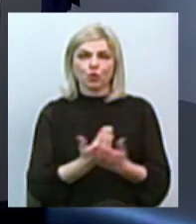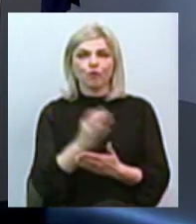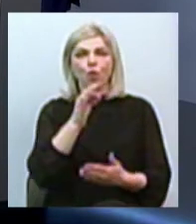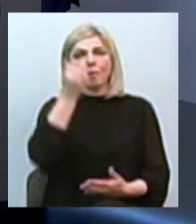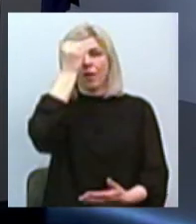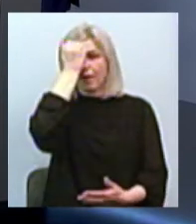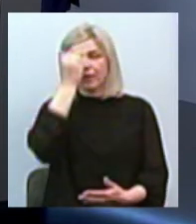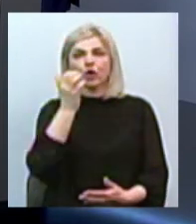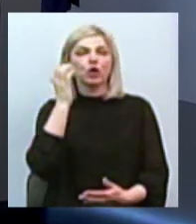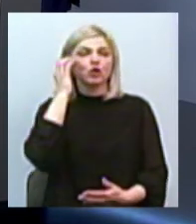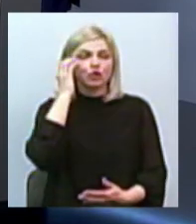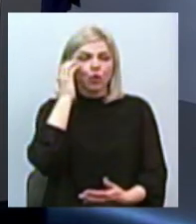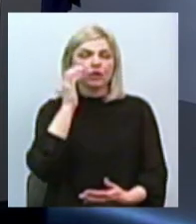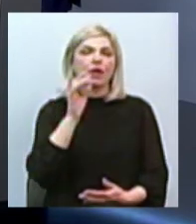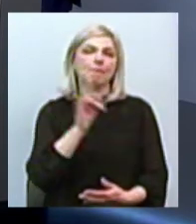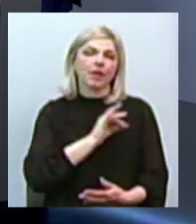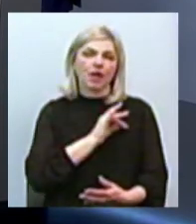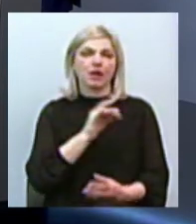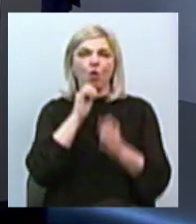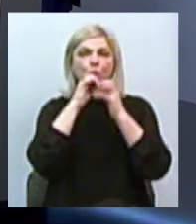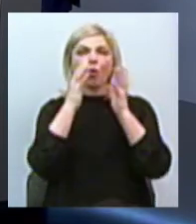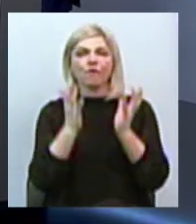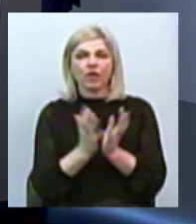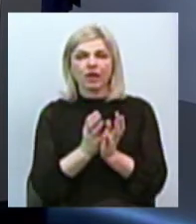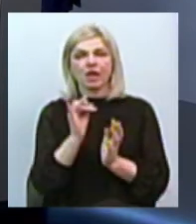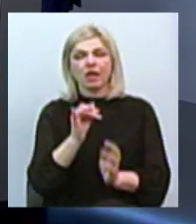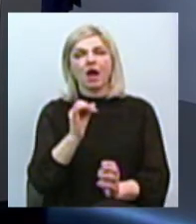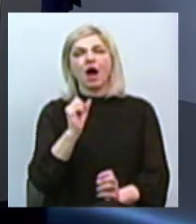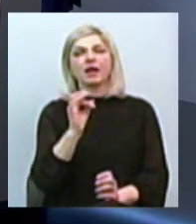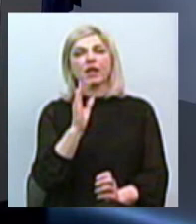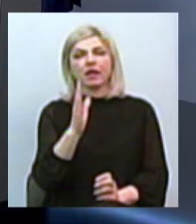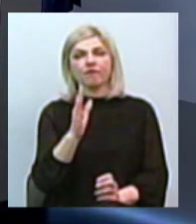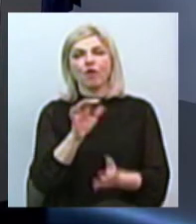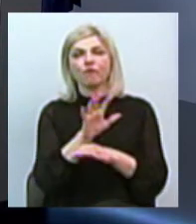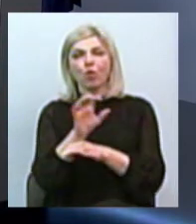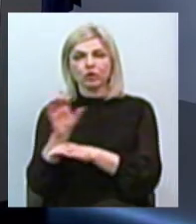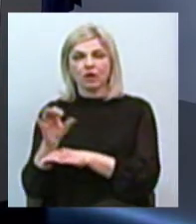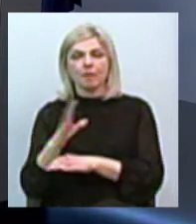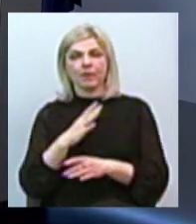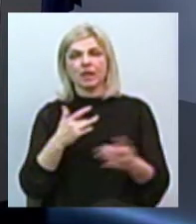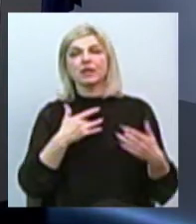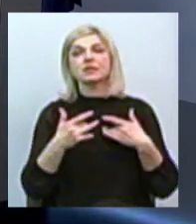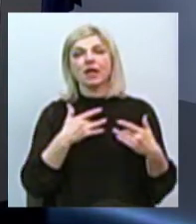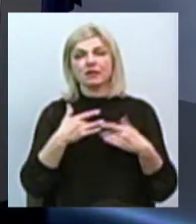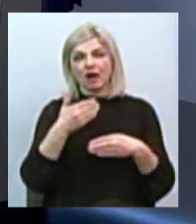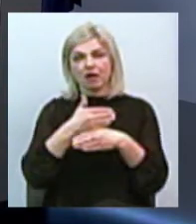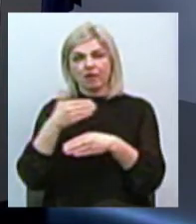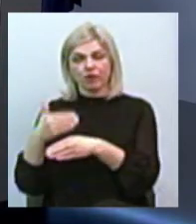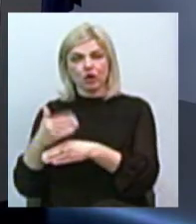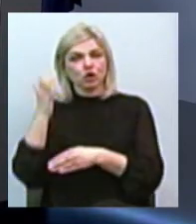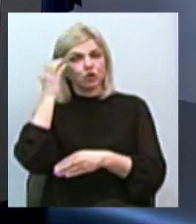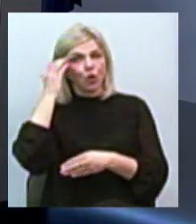Чорні та білі повітряні кулі, архівні фотографії. В Єврейському культурному центрі відбулась театральна постанова «Чорна шкатулка»